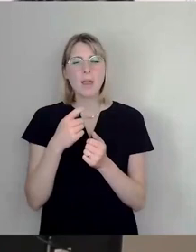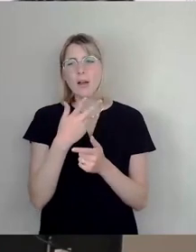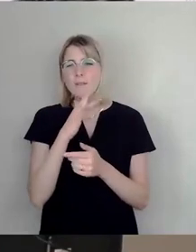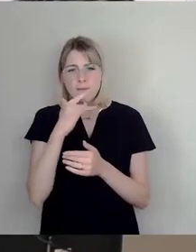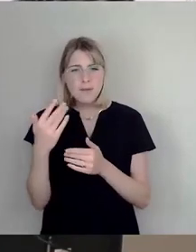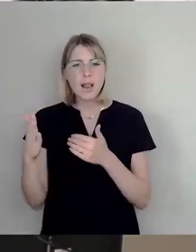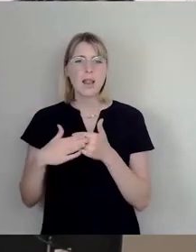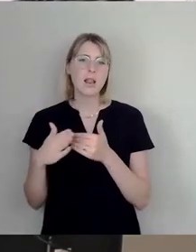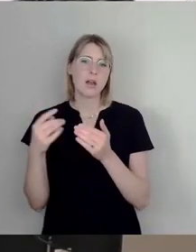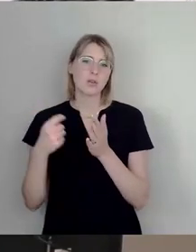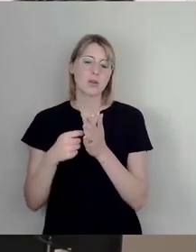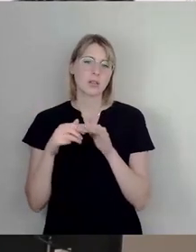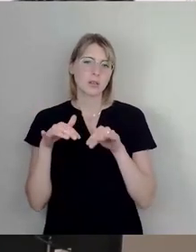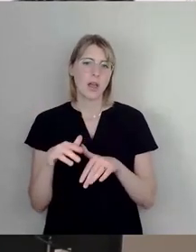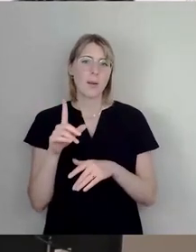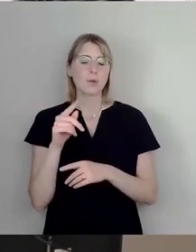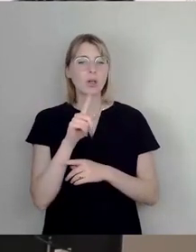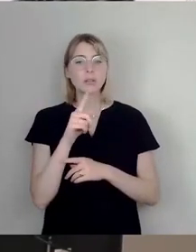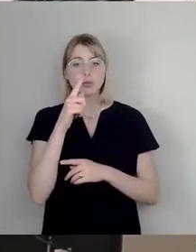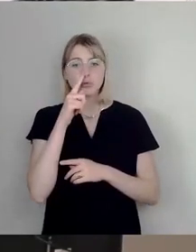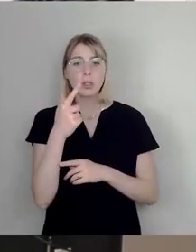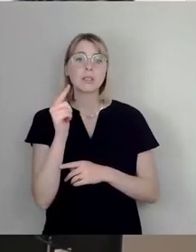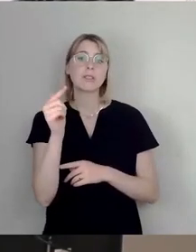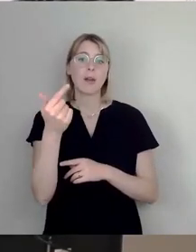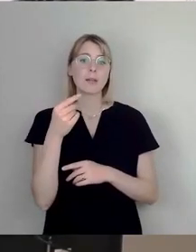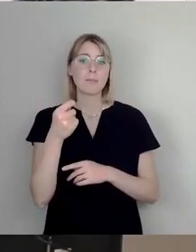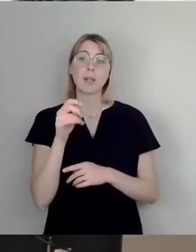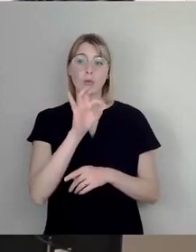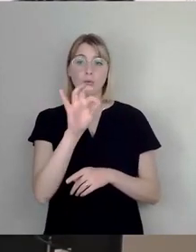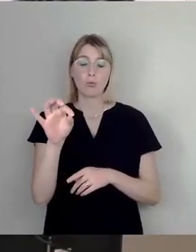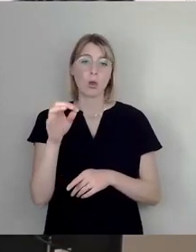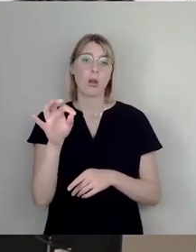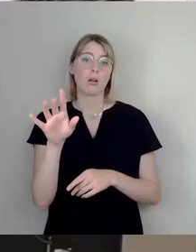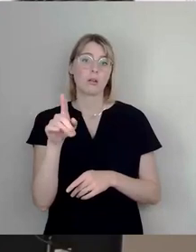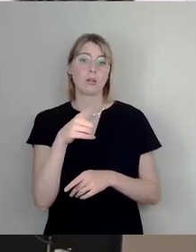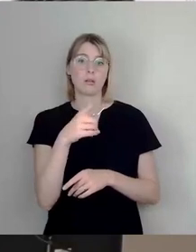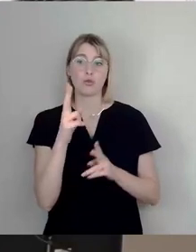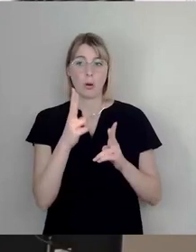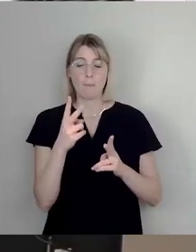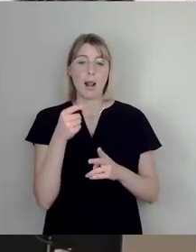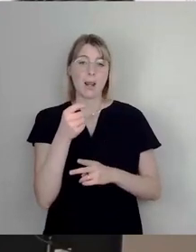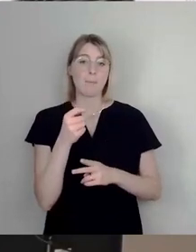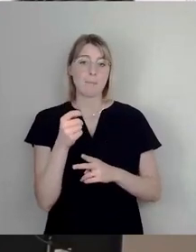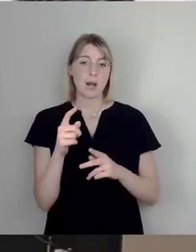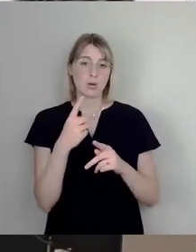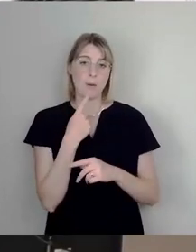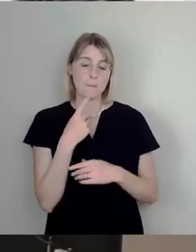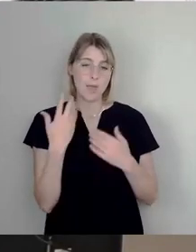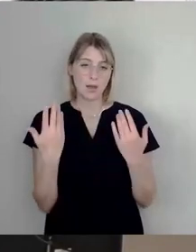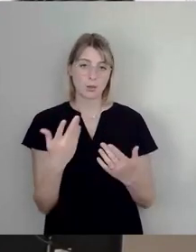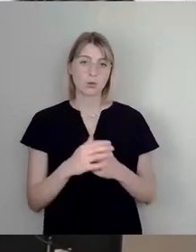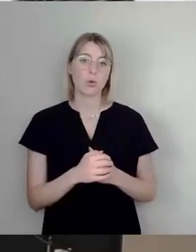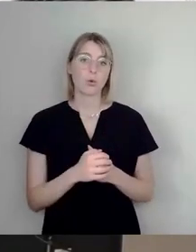Das ist nicht nur eine zweite Miete, die Sie normalerweise haben, als in einem normalen Mietobjekt, was wir sonst haben, sondern das ist einfach,